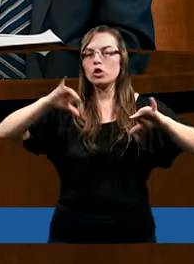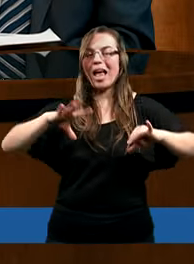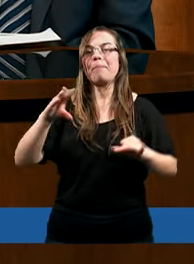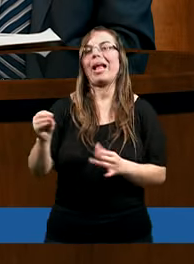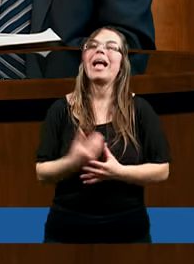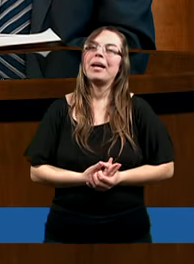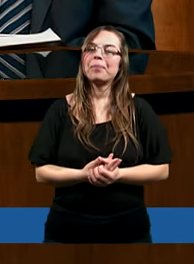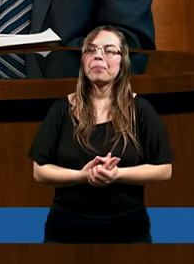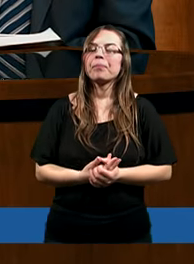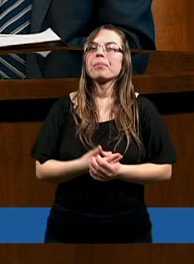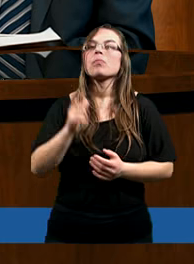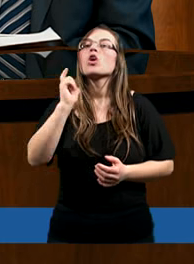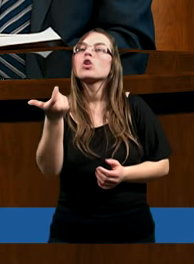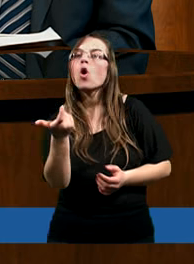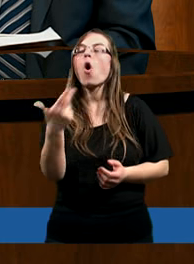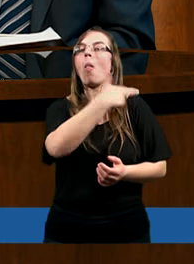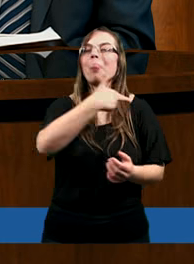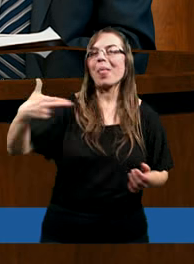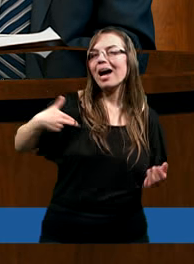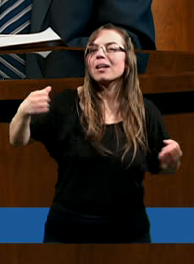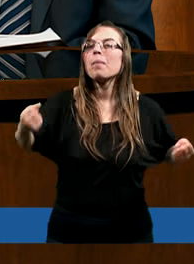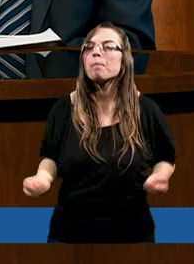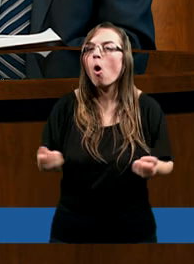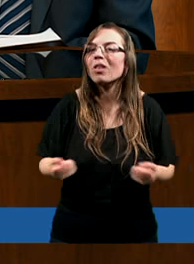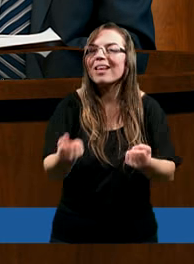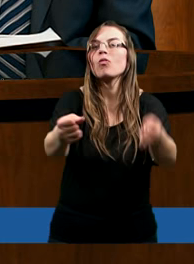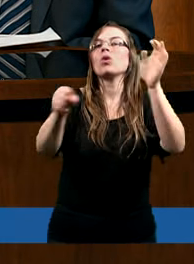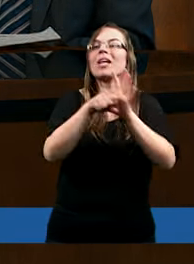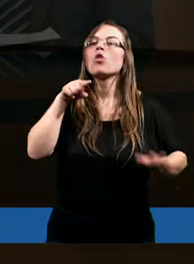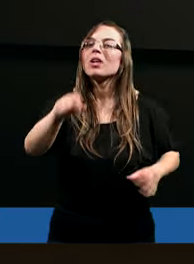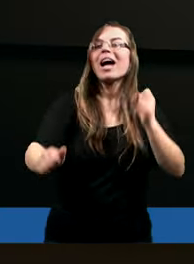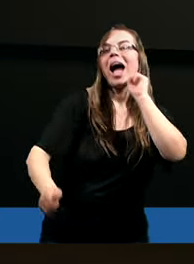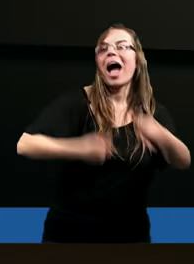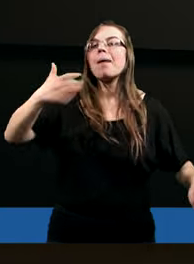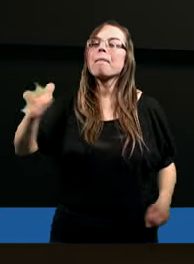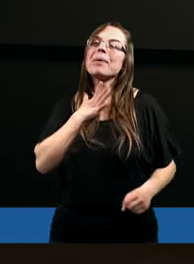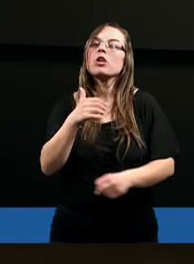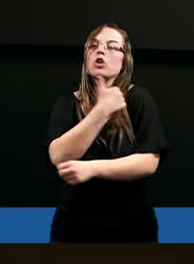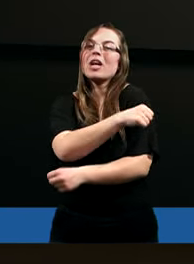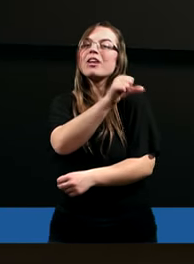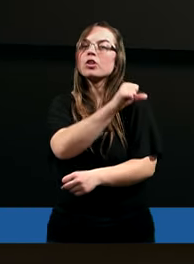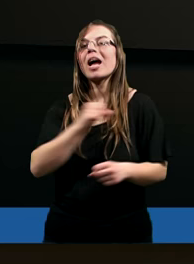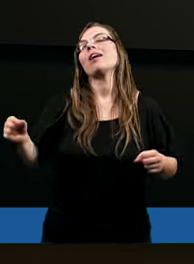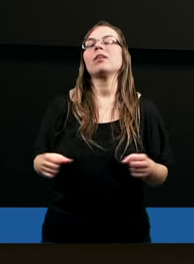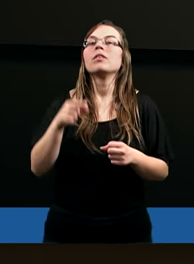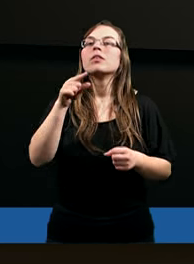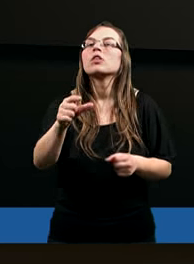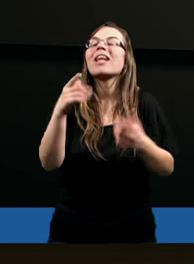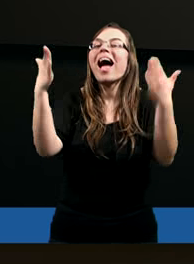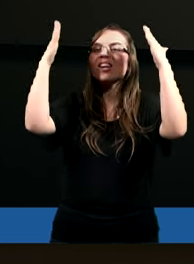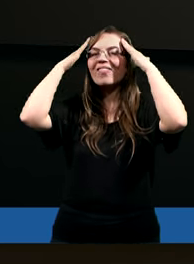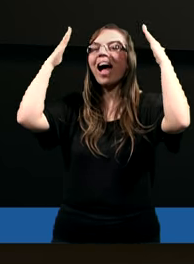co nas motywuje do tego, aby być chrześcijanami. Czy